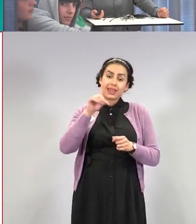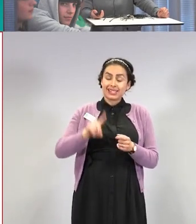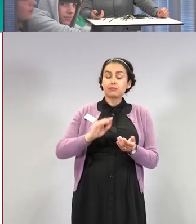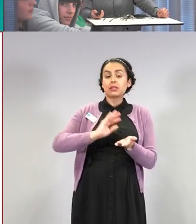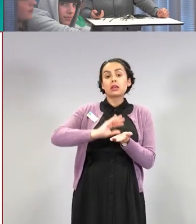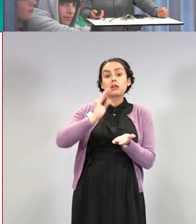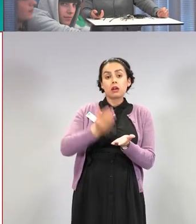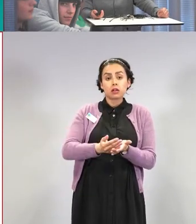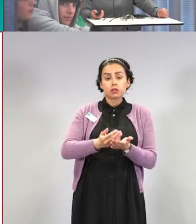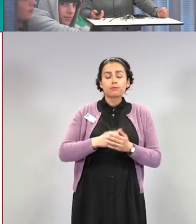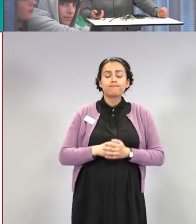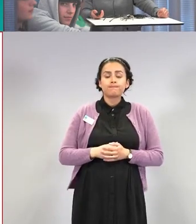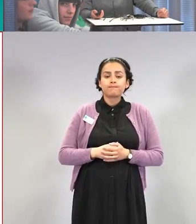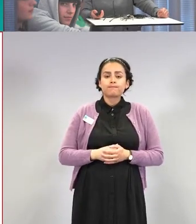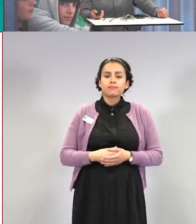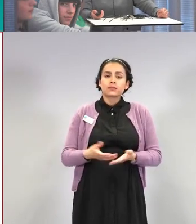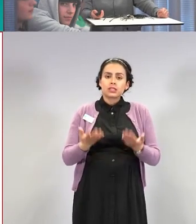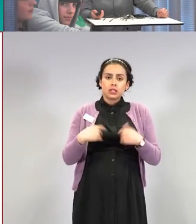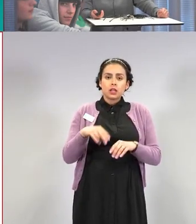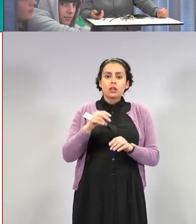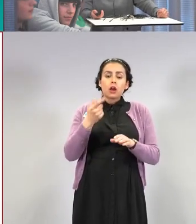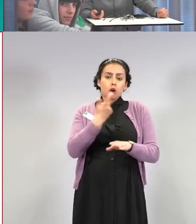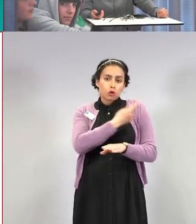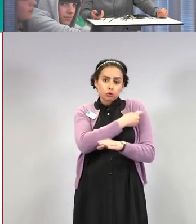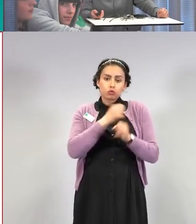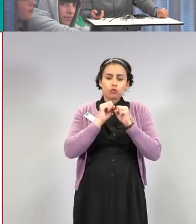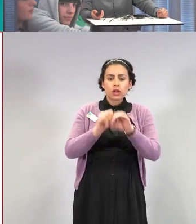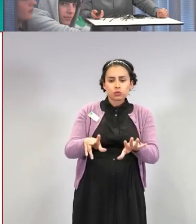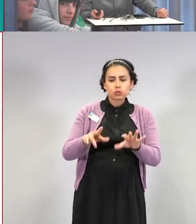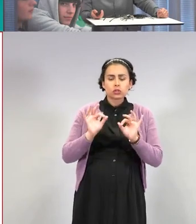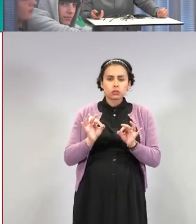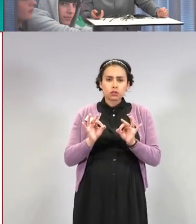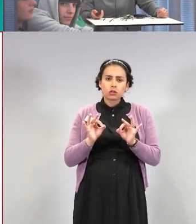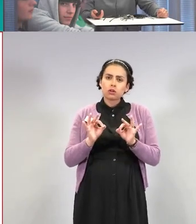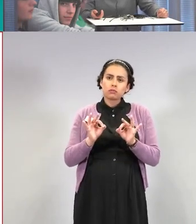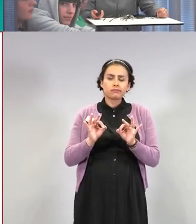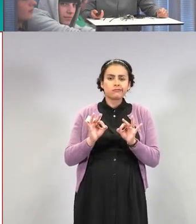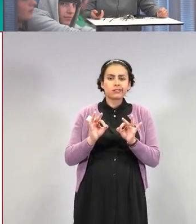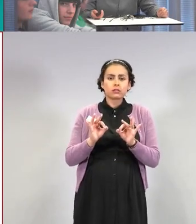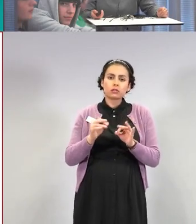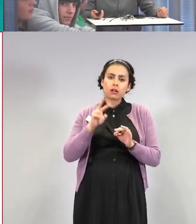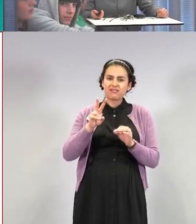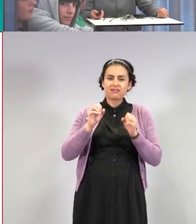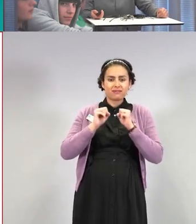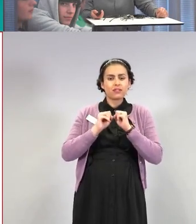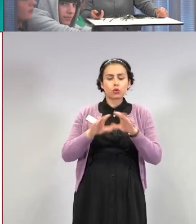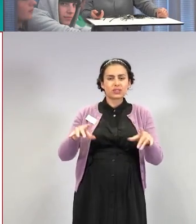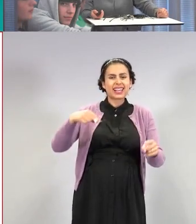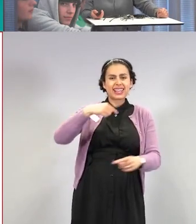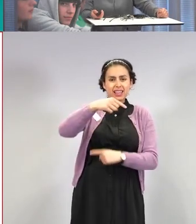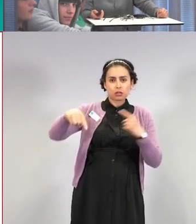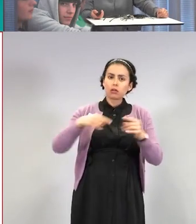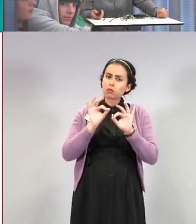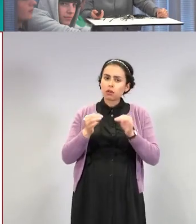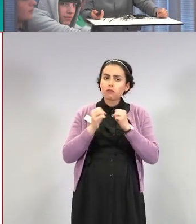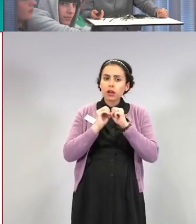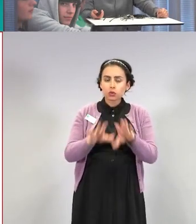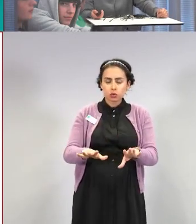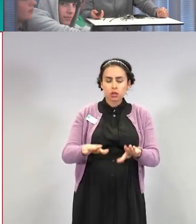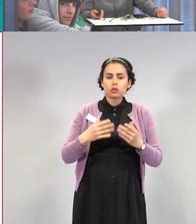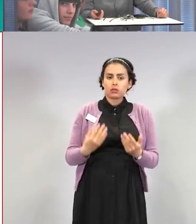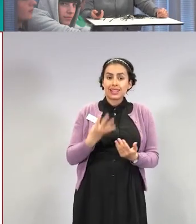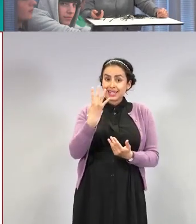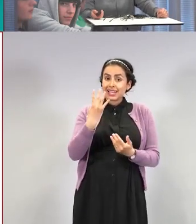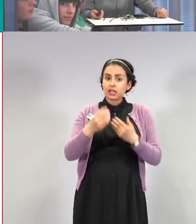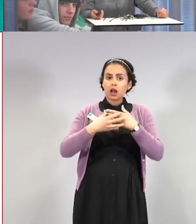Mutta rokotusten vaikutus viruskiertoon ei kyllä vielä ole sen kolmanneksen veroinen. Tässä on neljä kuvaa, joista nämä